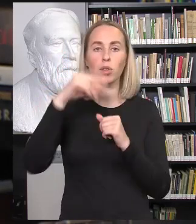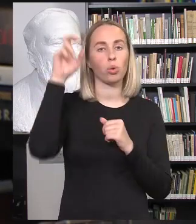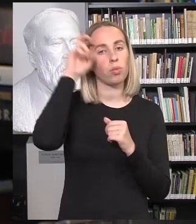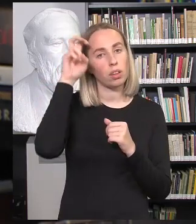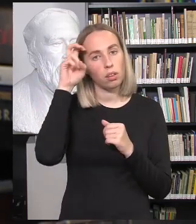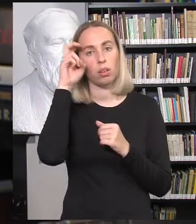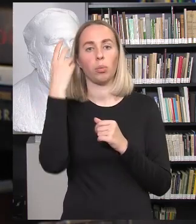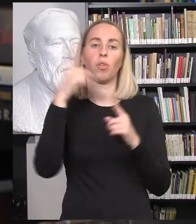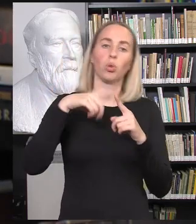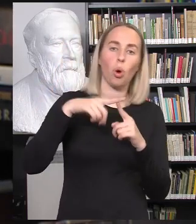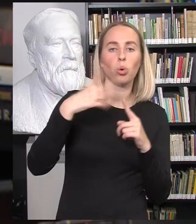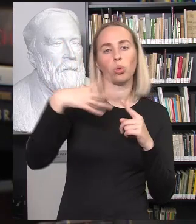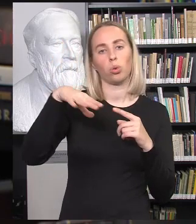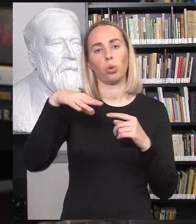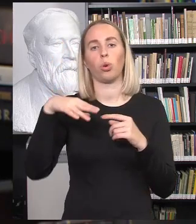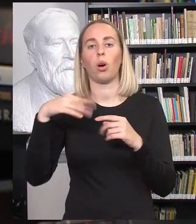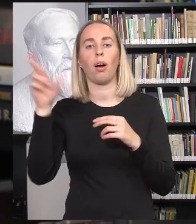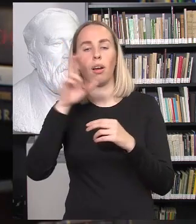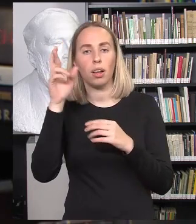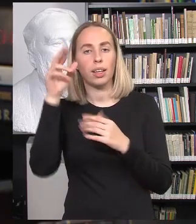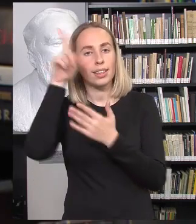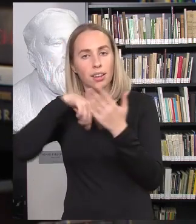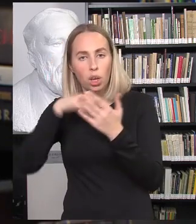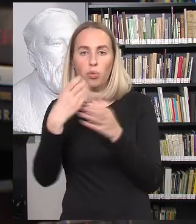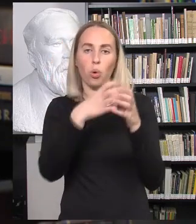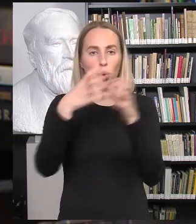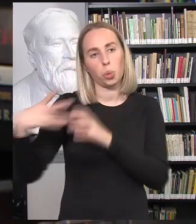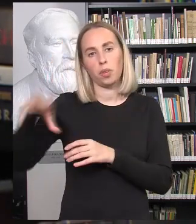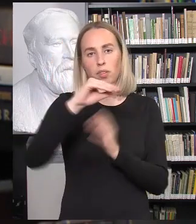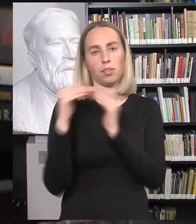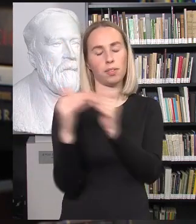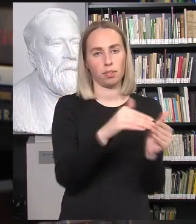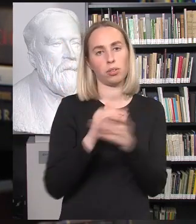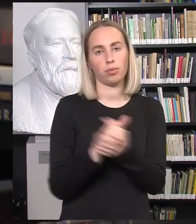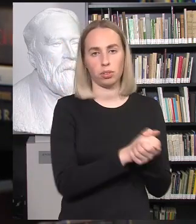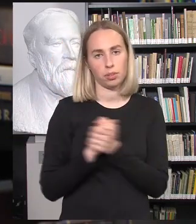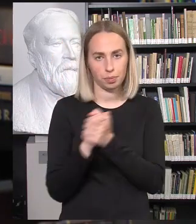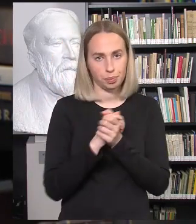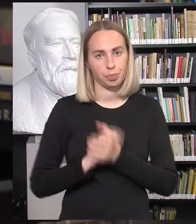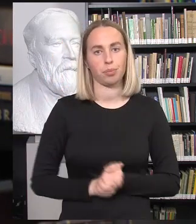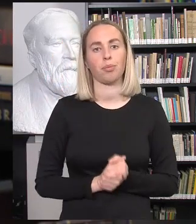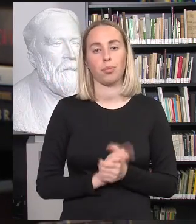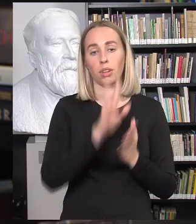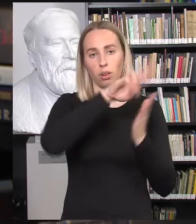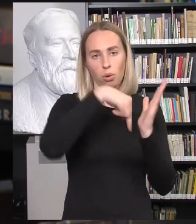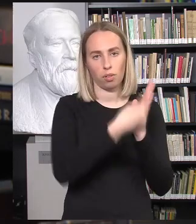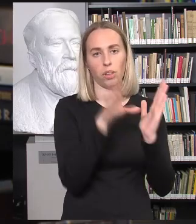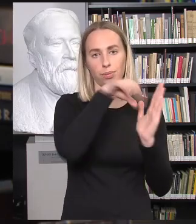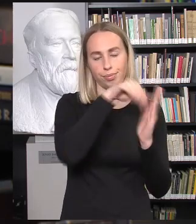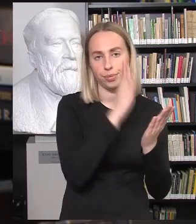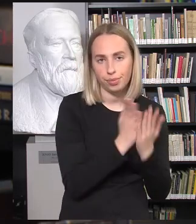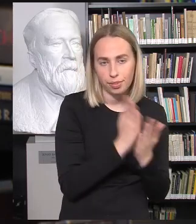etninių, nacionalinių ir religinių grupių, taip pat vietinės kilimės asmenų, draugystės principais. Tokie yra konvencijos žodžiai,